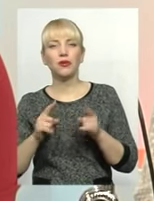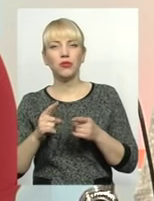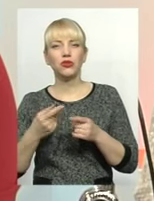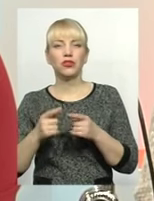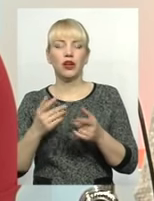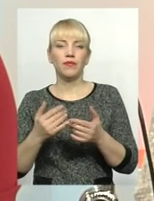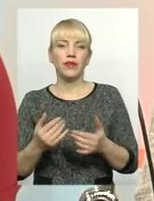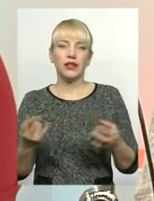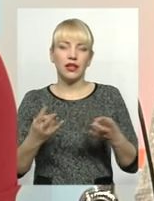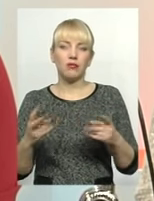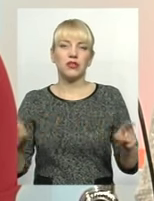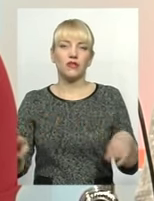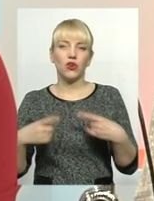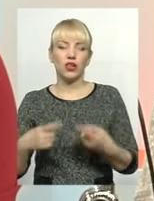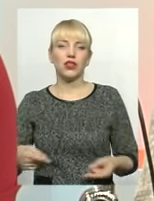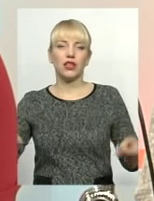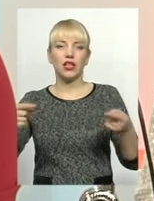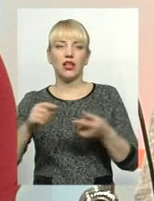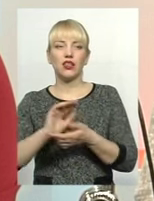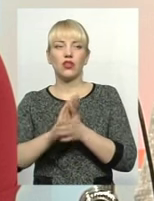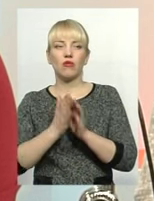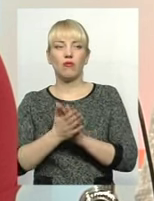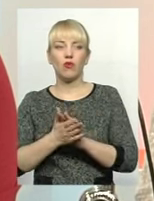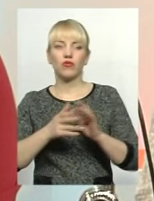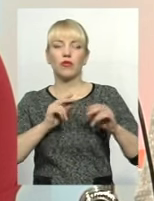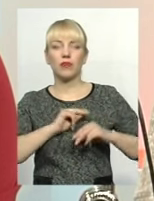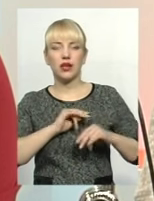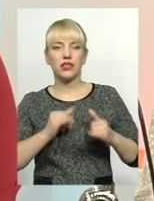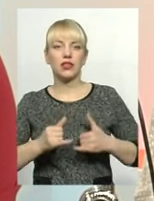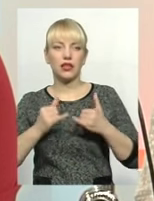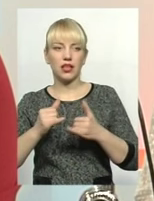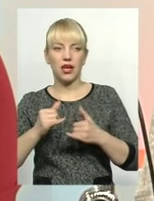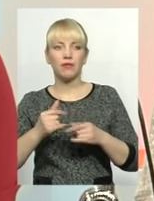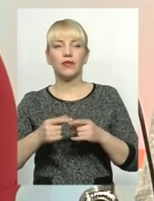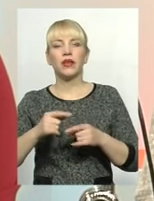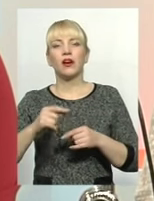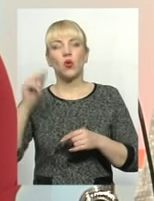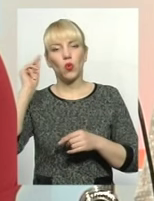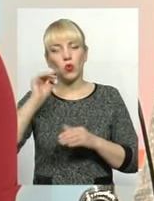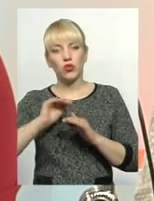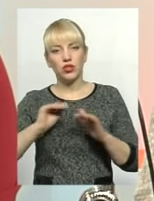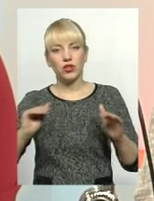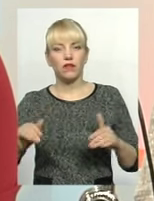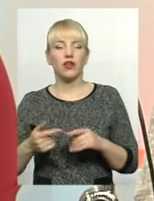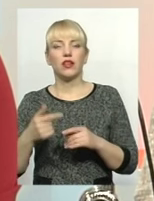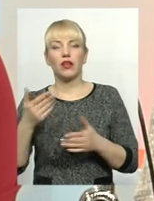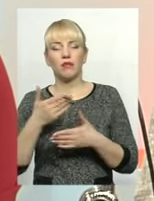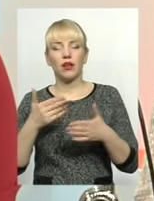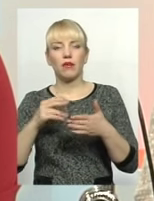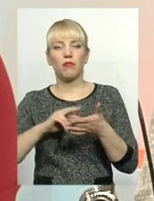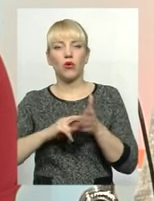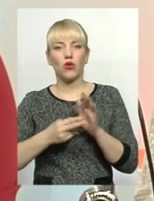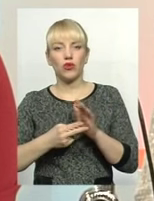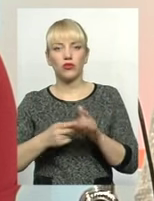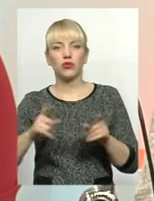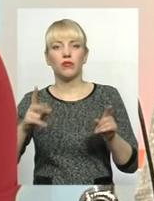працівників, для учнів, які навчаються в навчальних закладах, це дуже важливо. І ми також прогнозуємо на другий квартал,